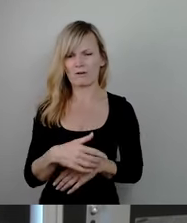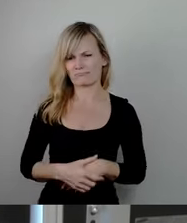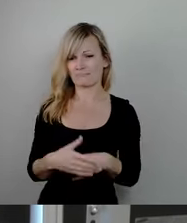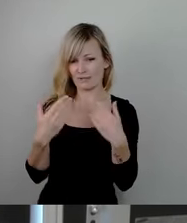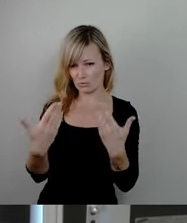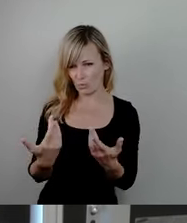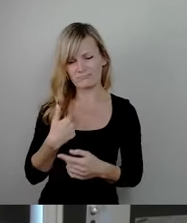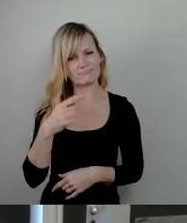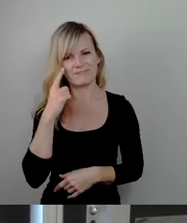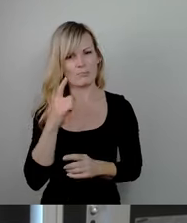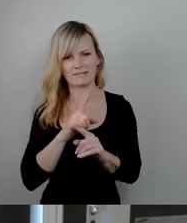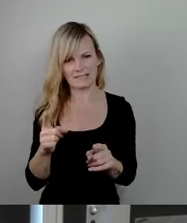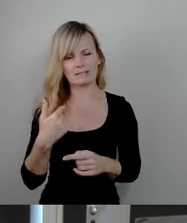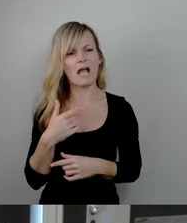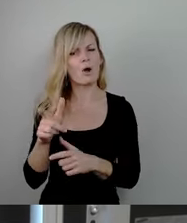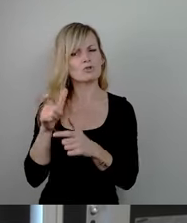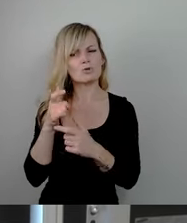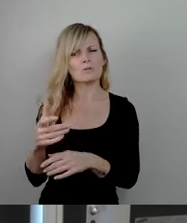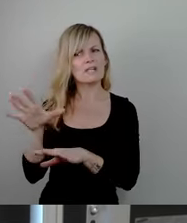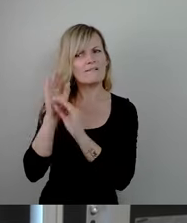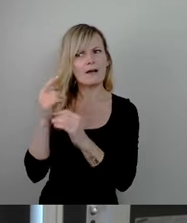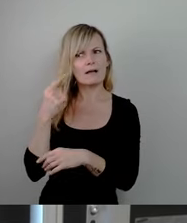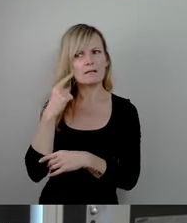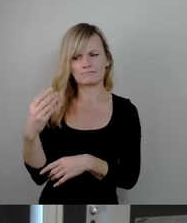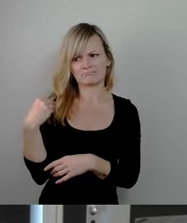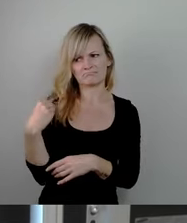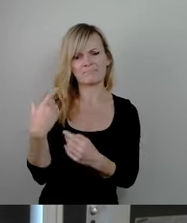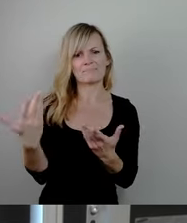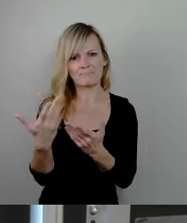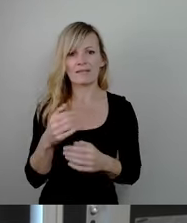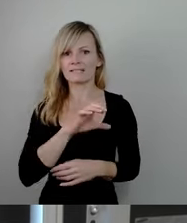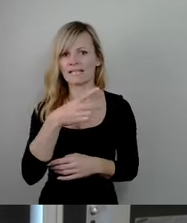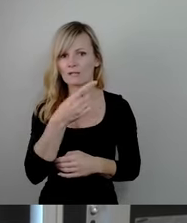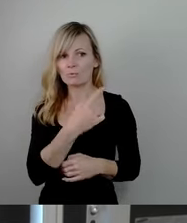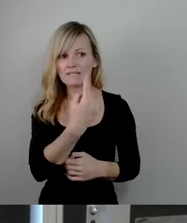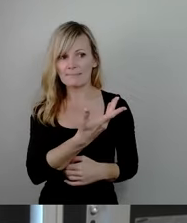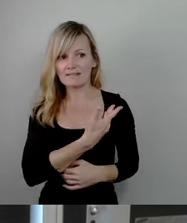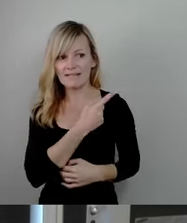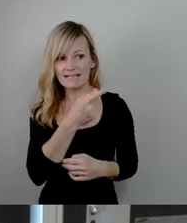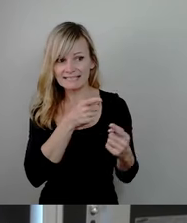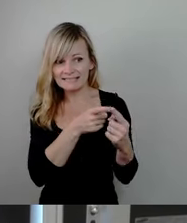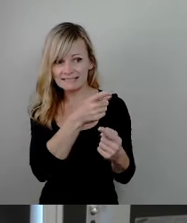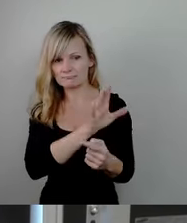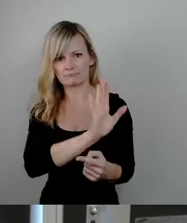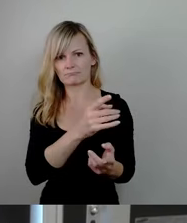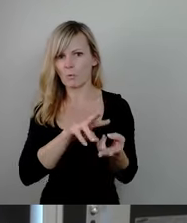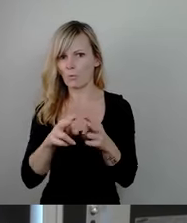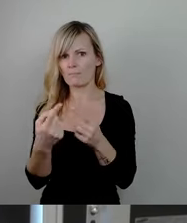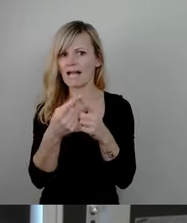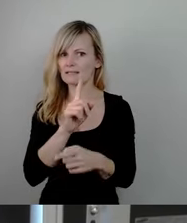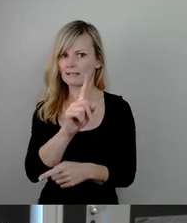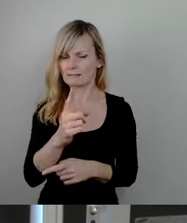wie ich im Ausschuss erfuhr, geht es gar nicht darum, was die CDU will. Stattdessen stellten der, von mir durchaus